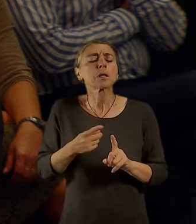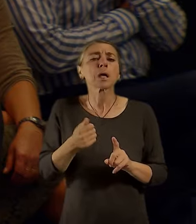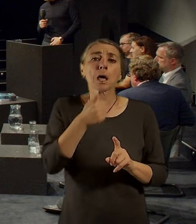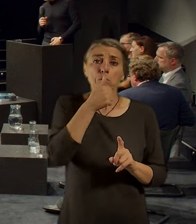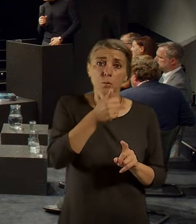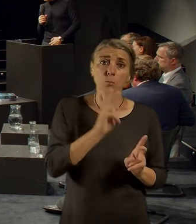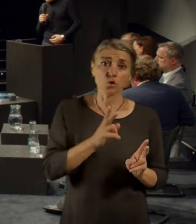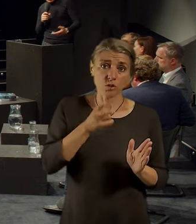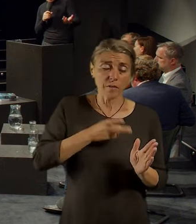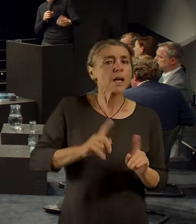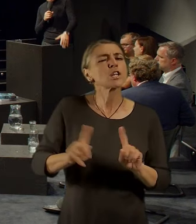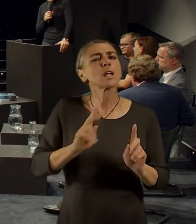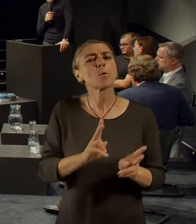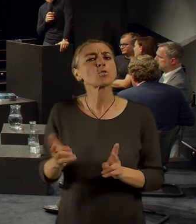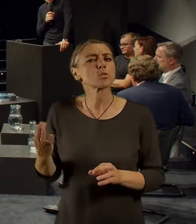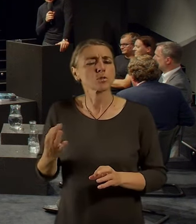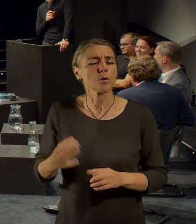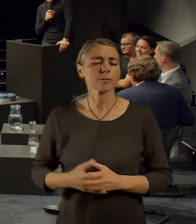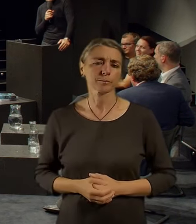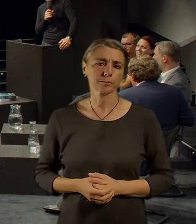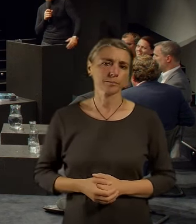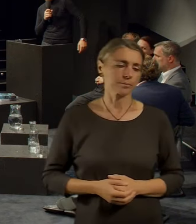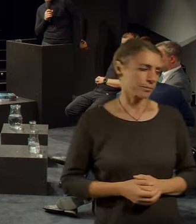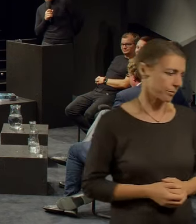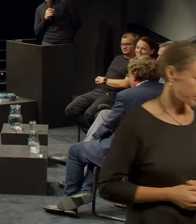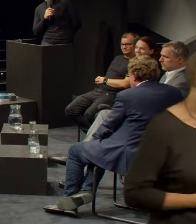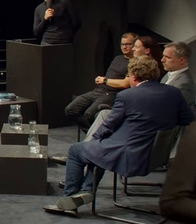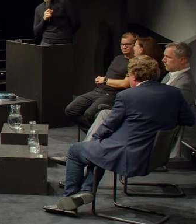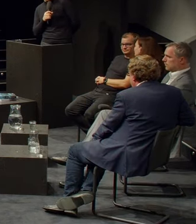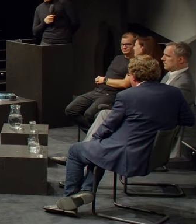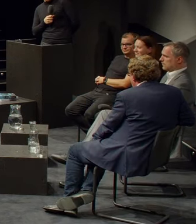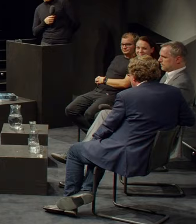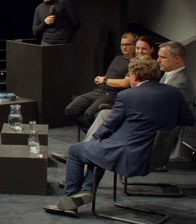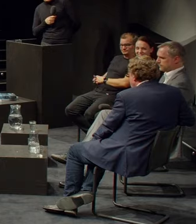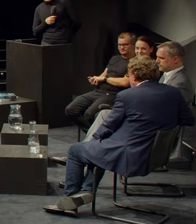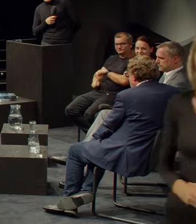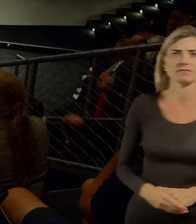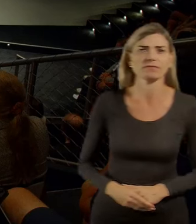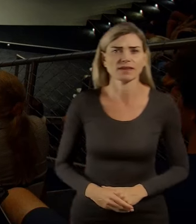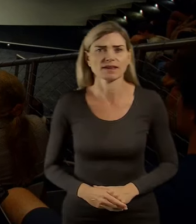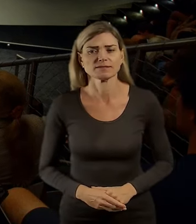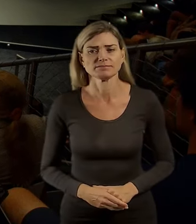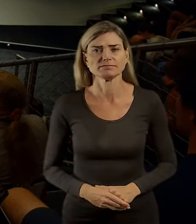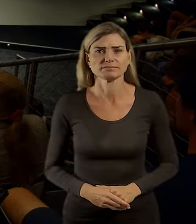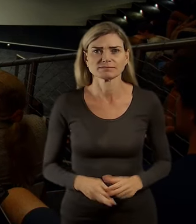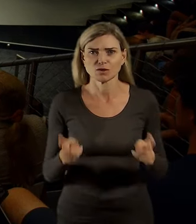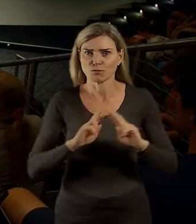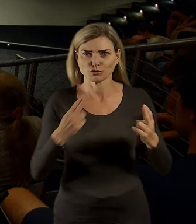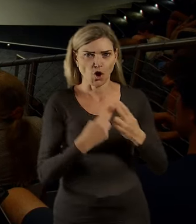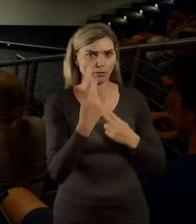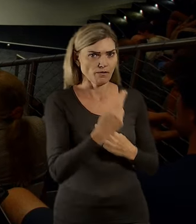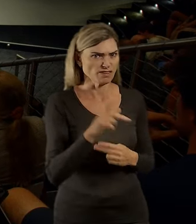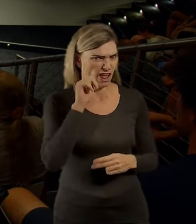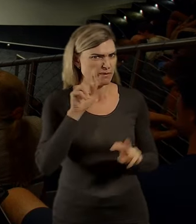zlepšit. Děkuju. Tak prosím, můžete se chopit tématu. Není jednoduché? No tak já musím říct, že mně se teda